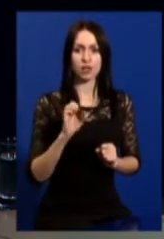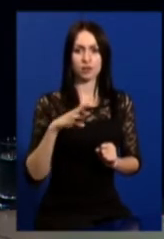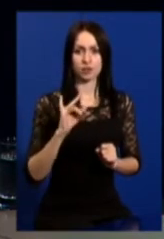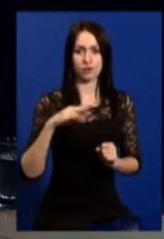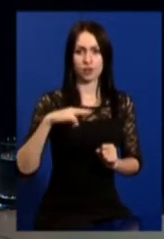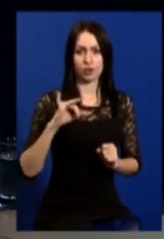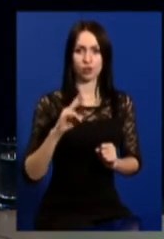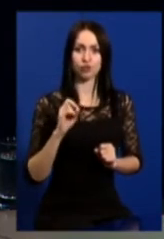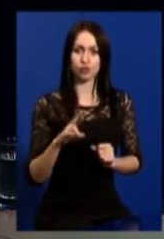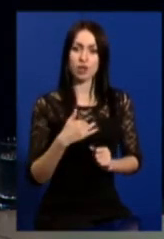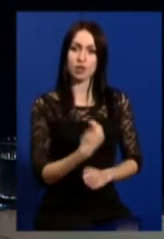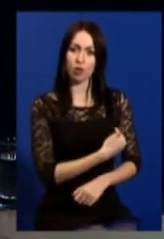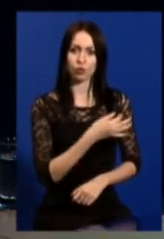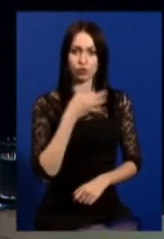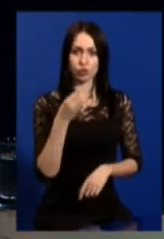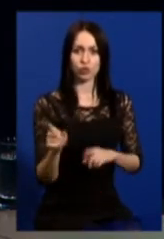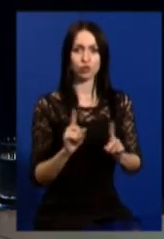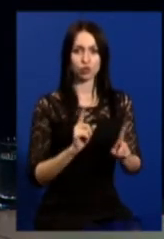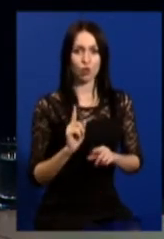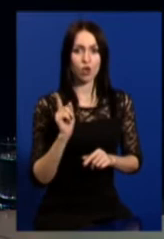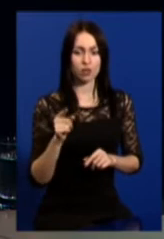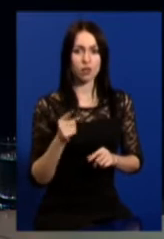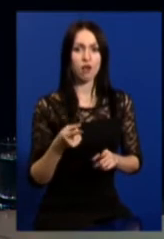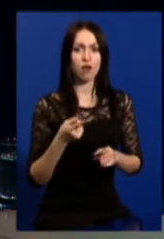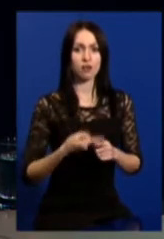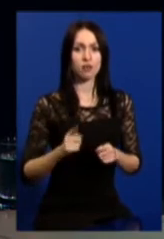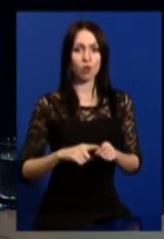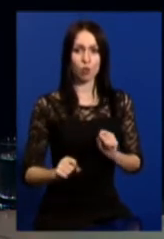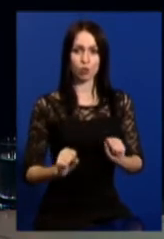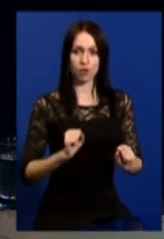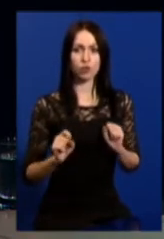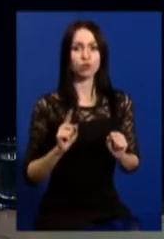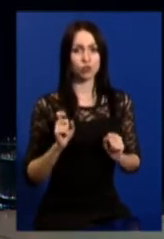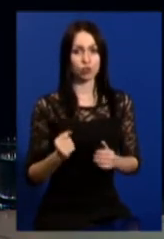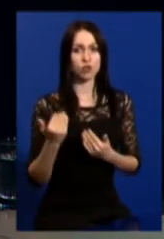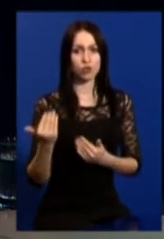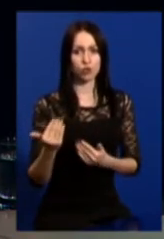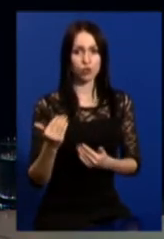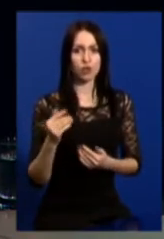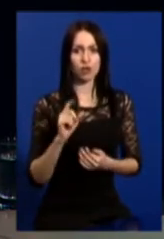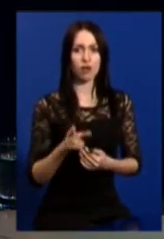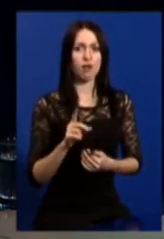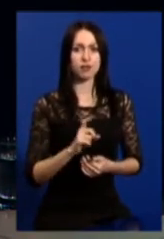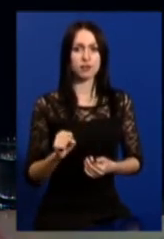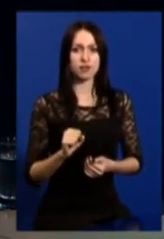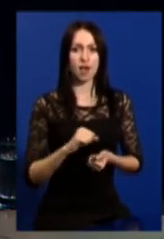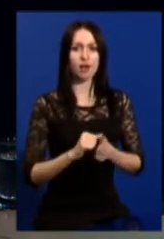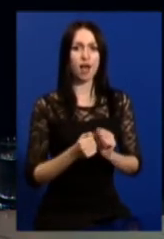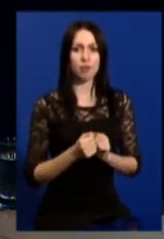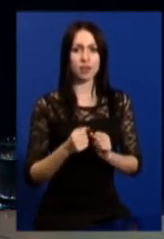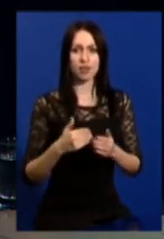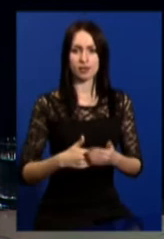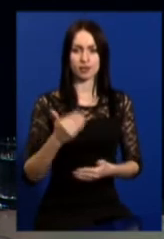Світлічна. І я хочу сказати, що вона такий керівник, що за нею, як за кам'яною